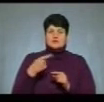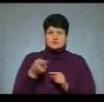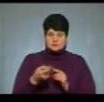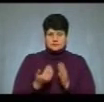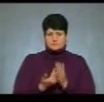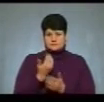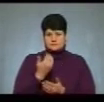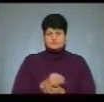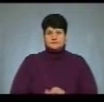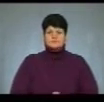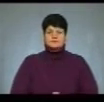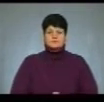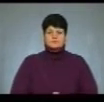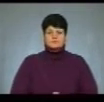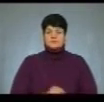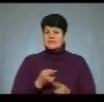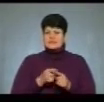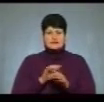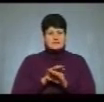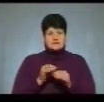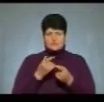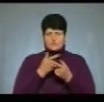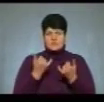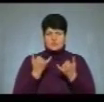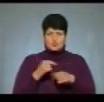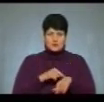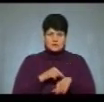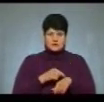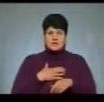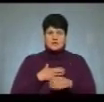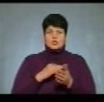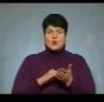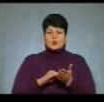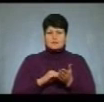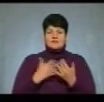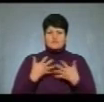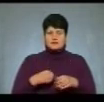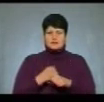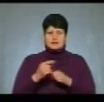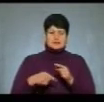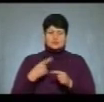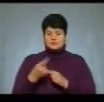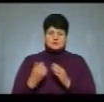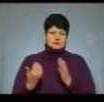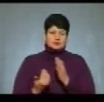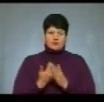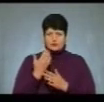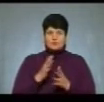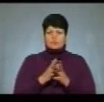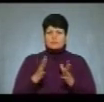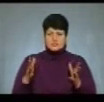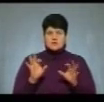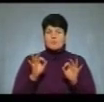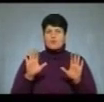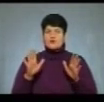випуску новин. Це вся інформація на цю годину. Наші кореспонденти вже працюють над наступним випуском новин, тому більше про